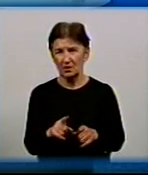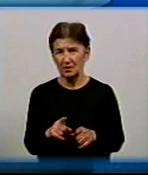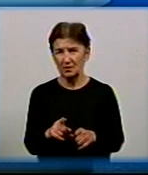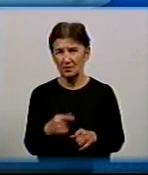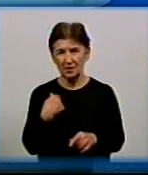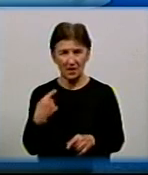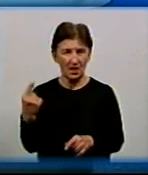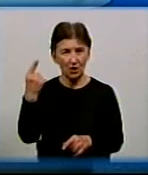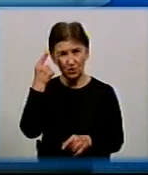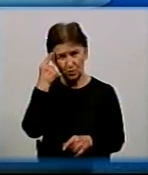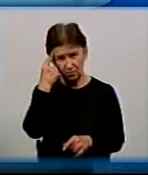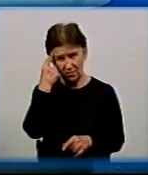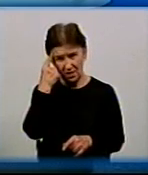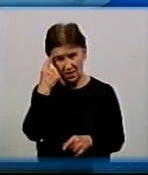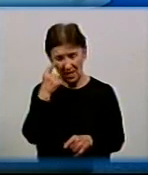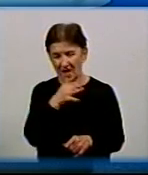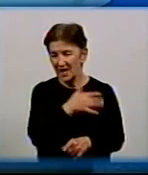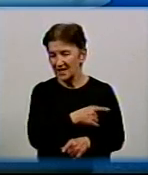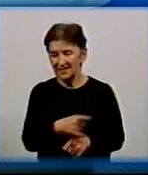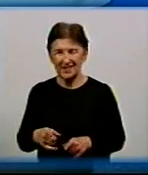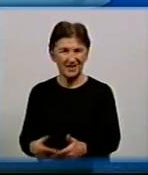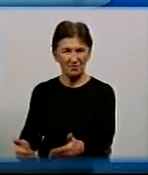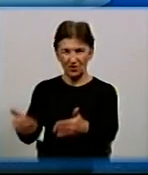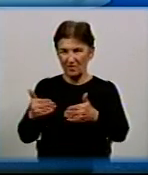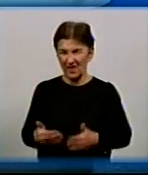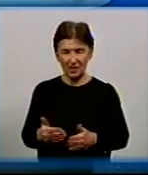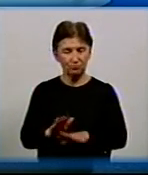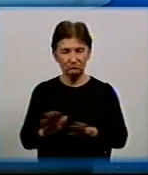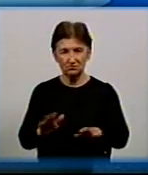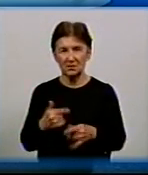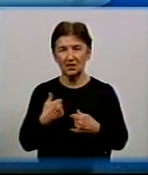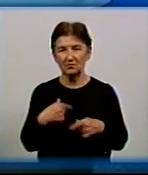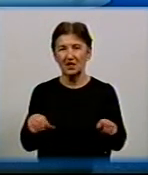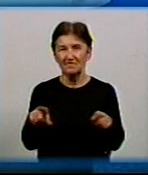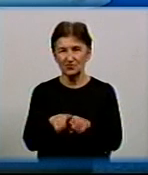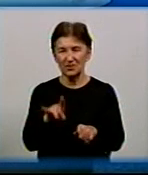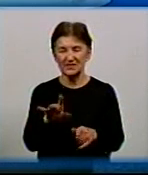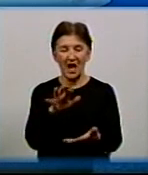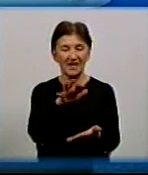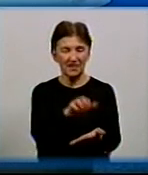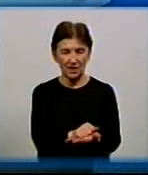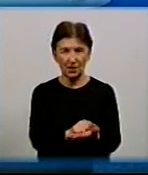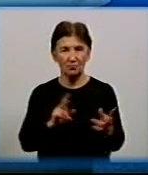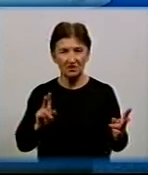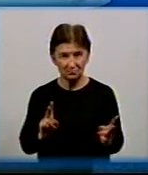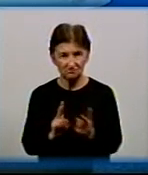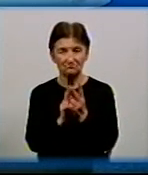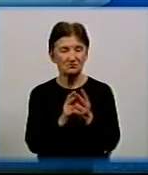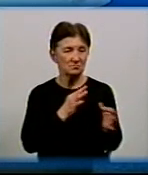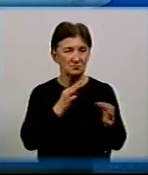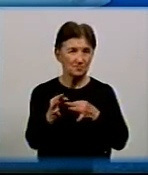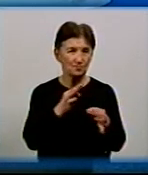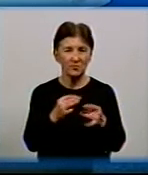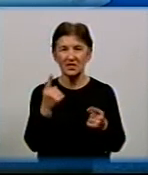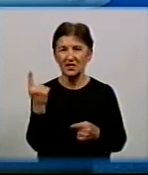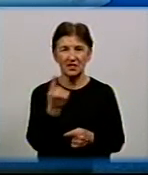Я думаю, що не відтермінувало. Нам потрібно було збиратися, в тому числі, і з орендарями, і вирішувати єдину локальну